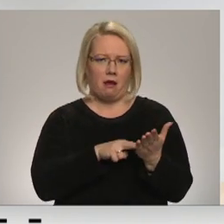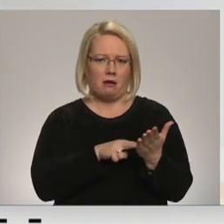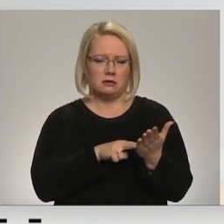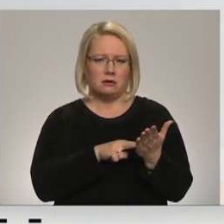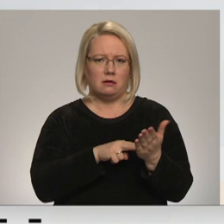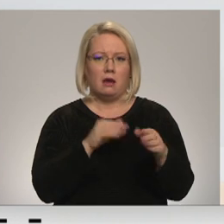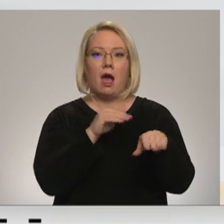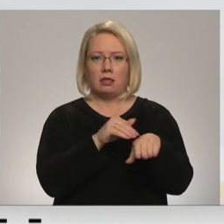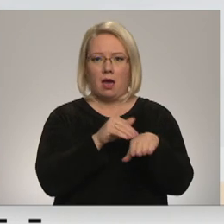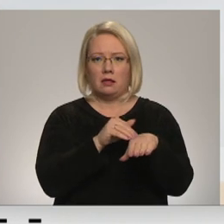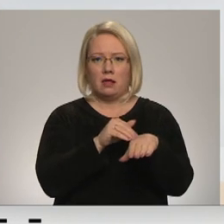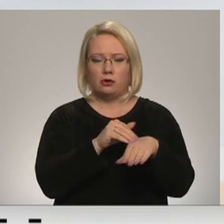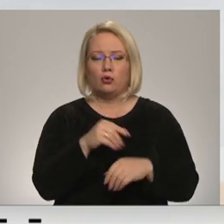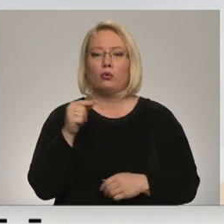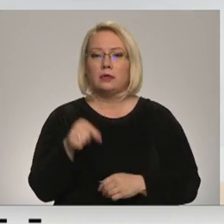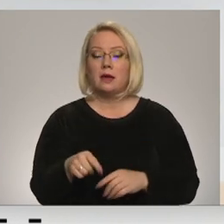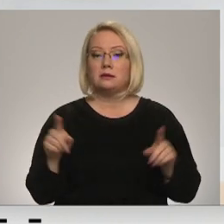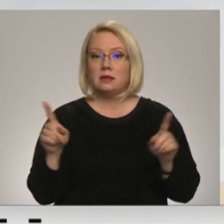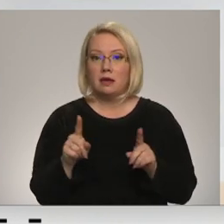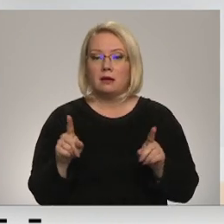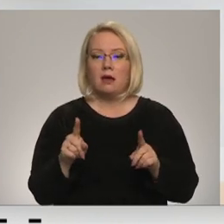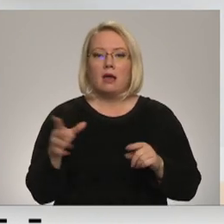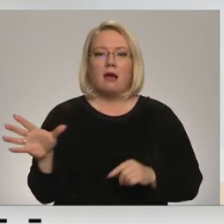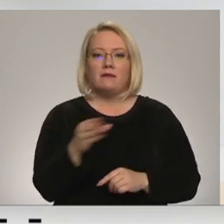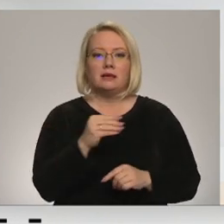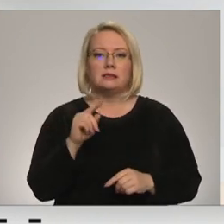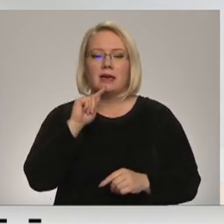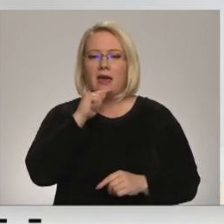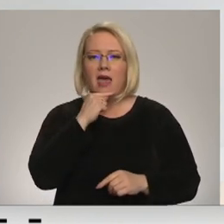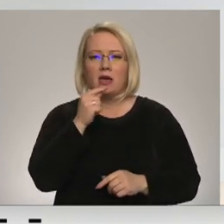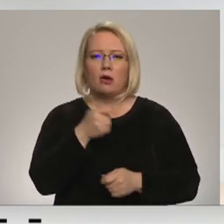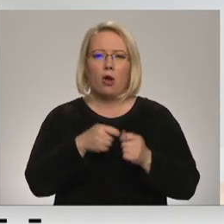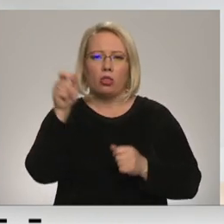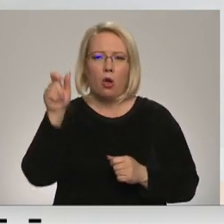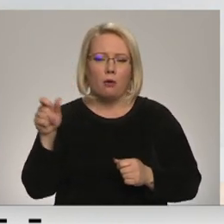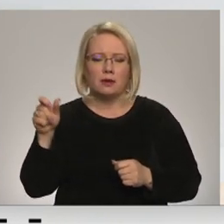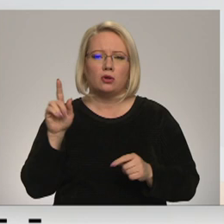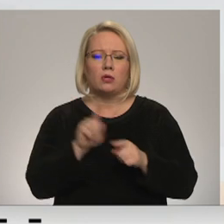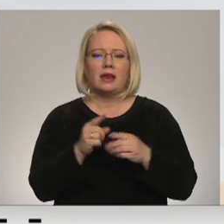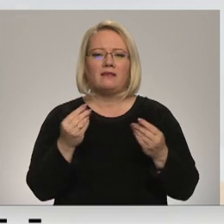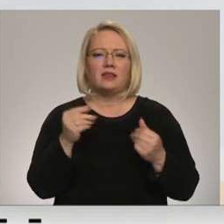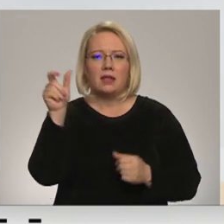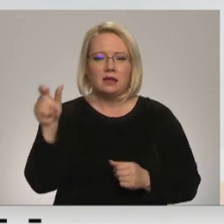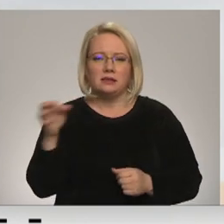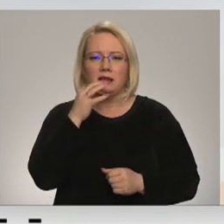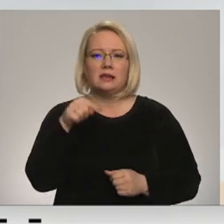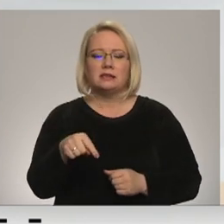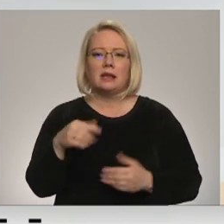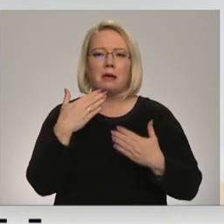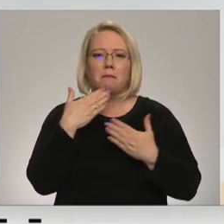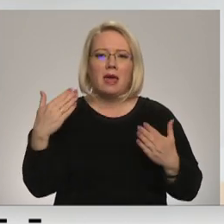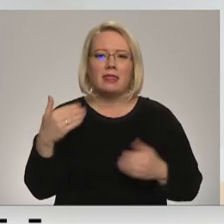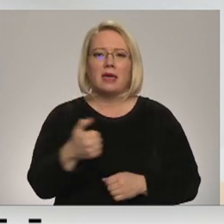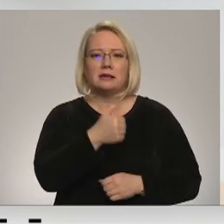atgādinājuši. Un šis ir, kā visi ekonomisti vai prognozēja finansisti, šis ir pēdējais gads lētiem